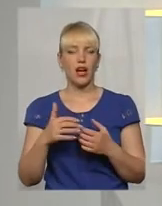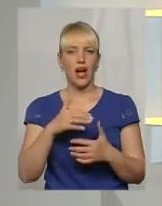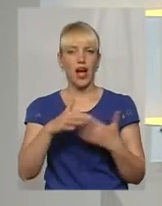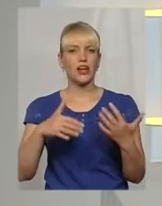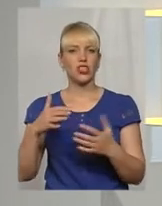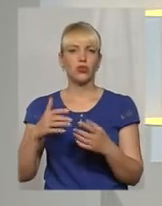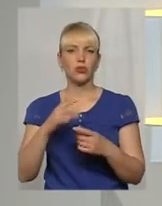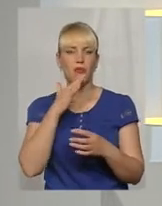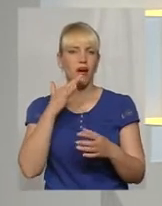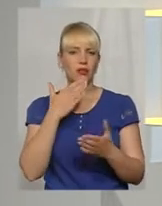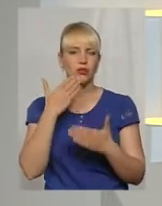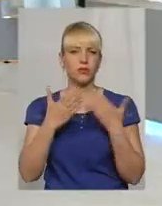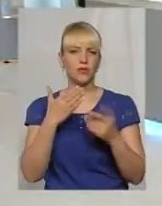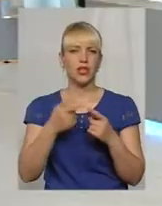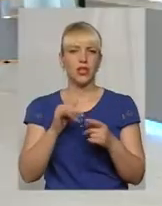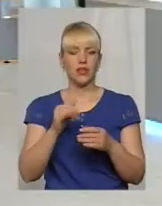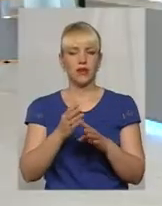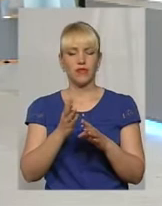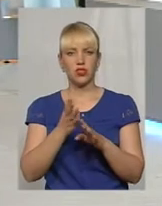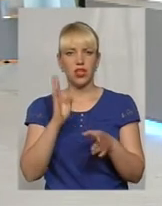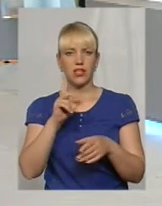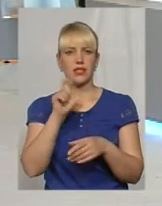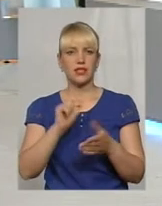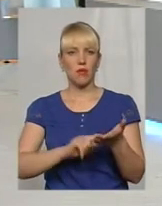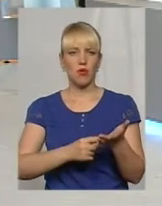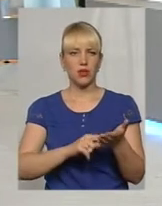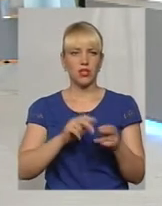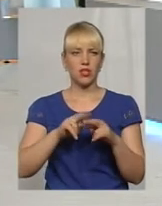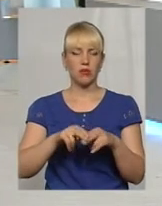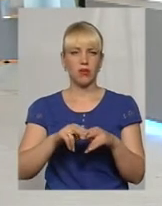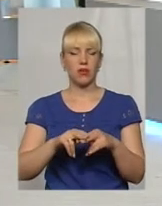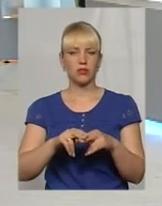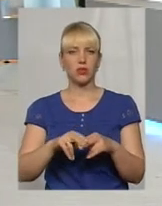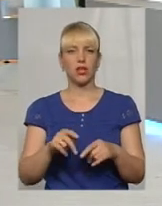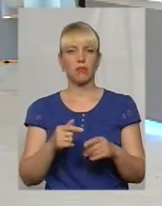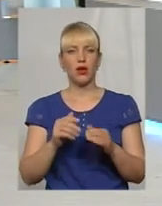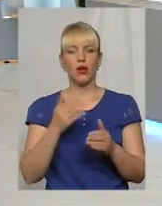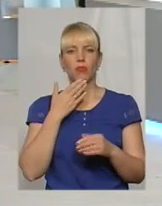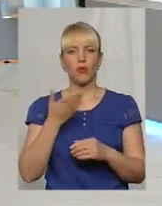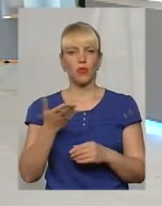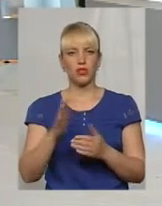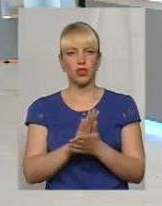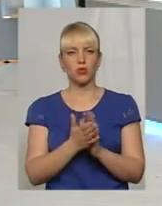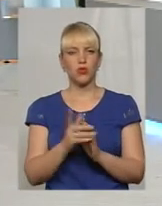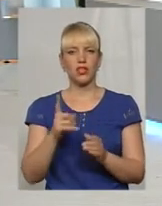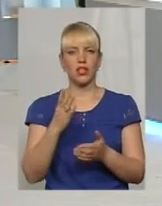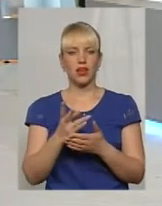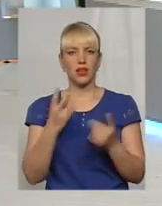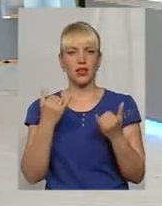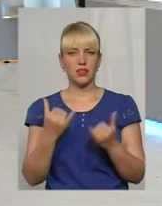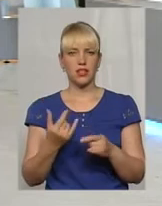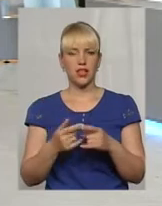зараз масово, так і у черзі за цими самими біометричними паспортами. Прокоментуйте ситуацію, яка є на зараз.